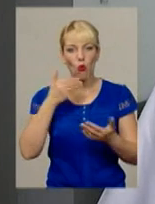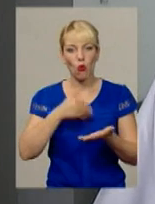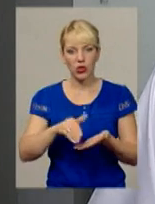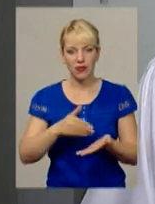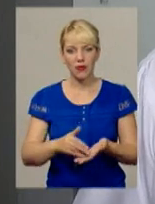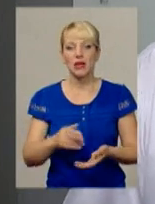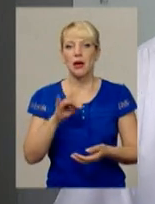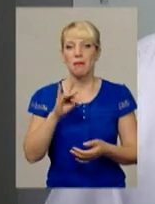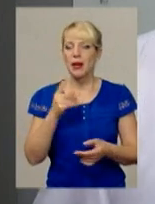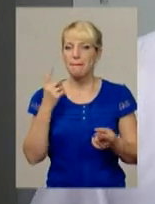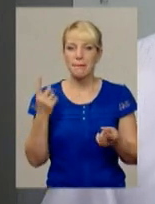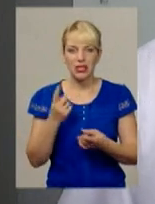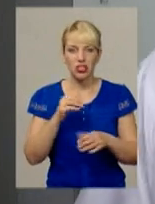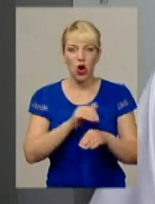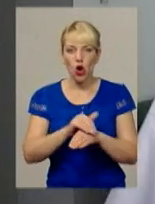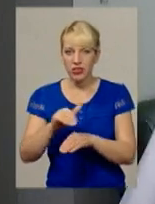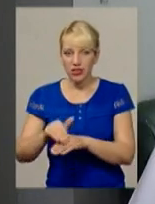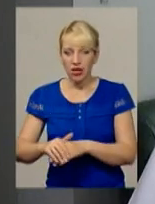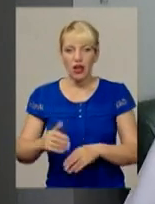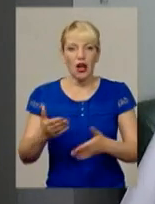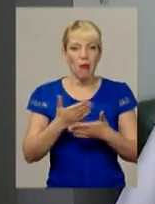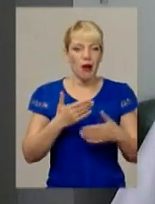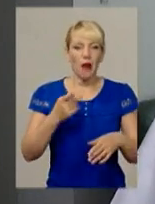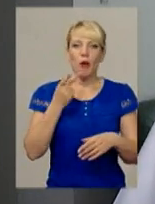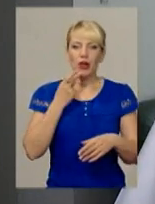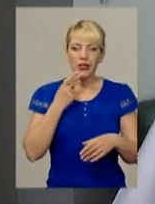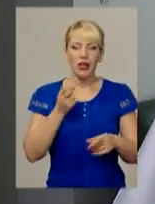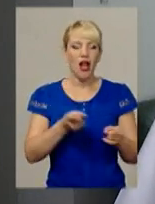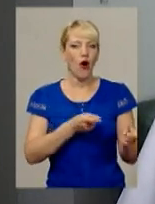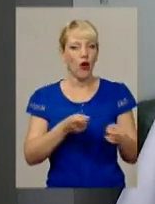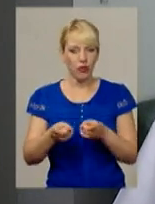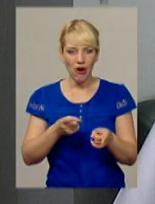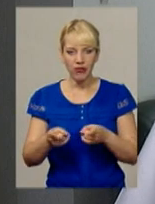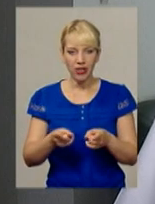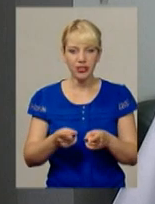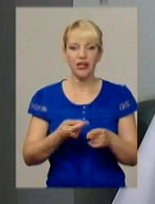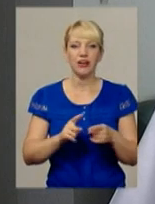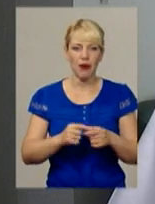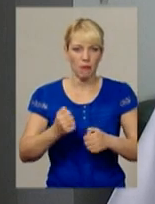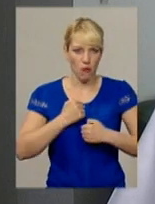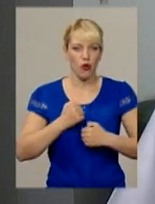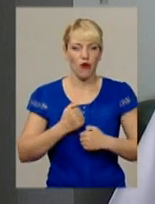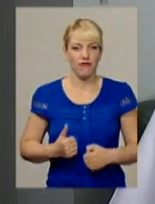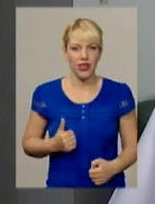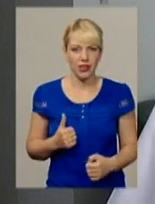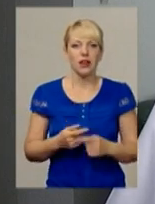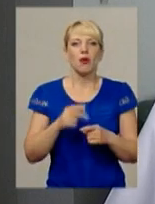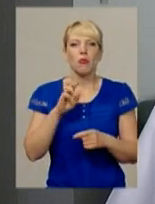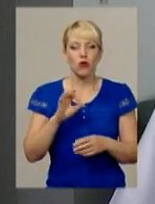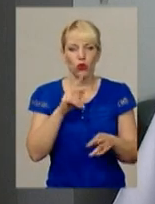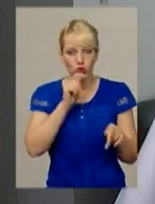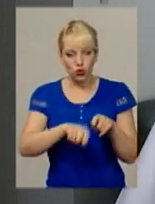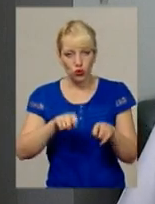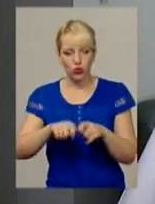При перших ознаках ми майже постійно на готовності на півбойовій. Ми контролюємо всю